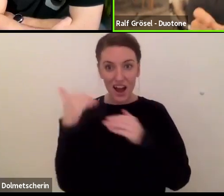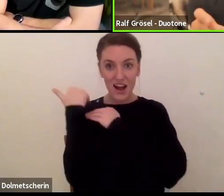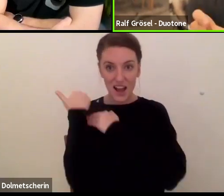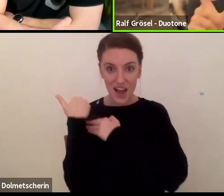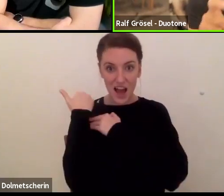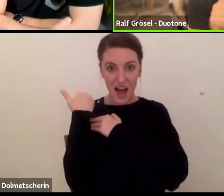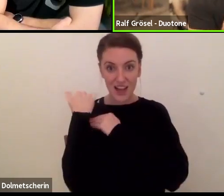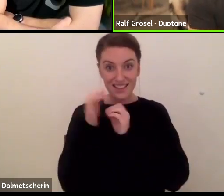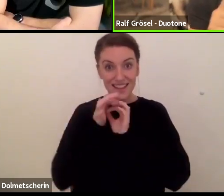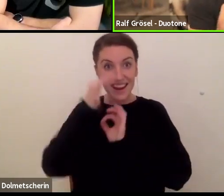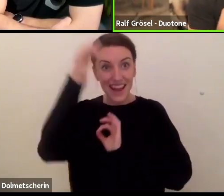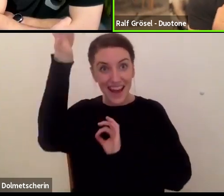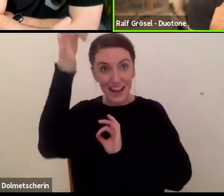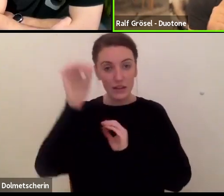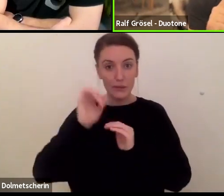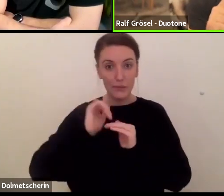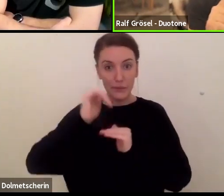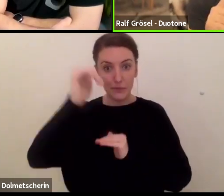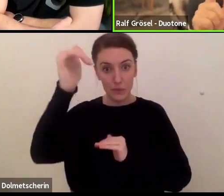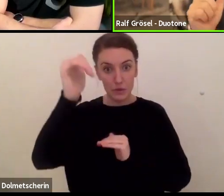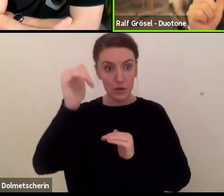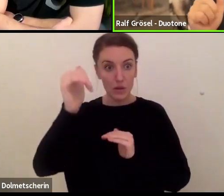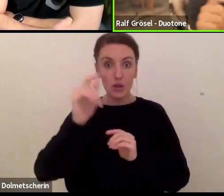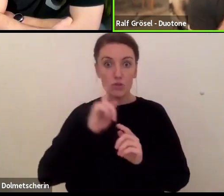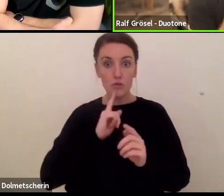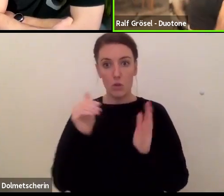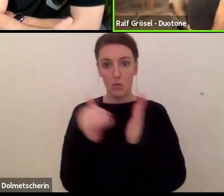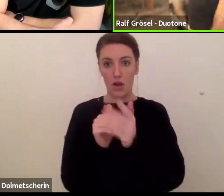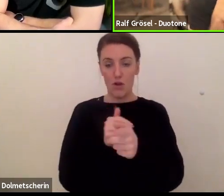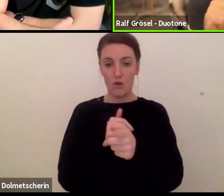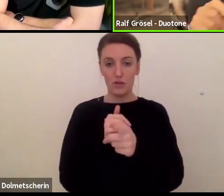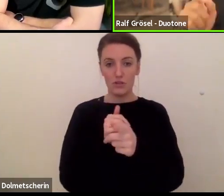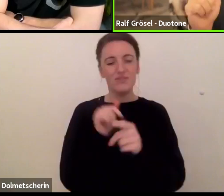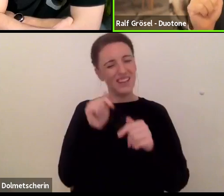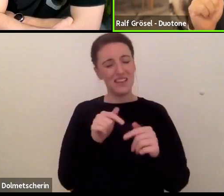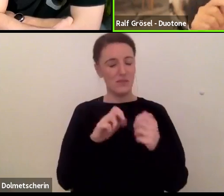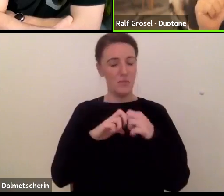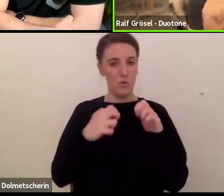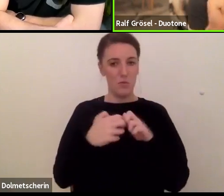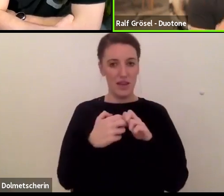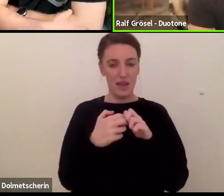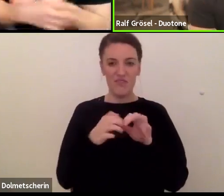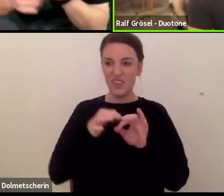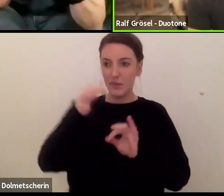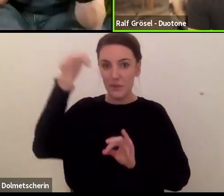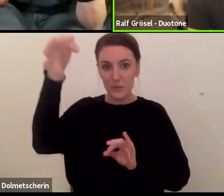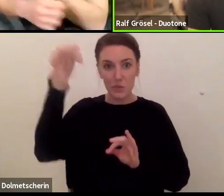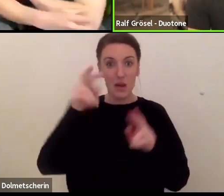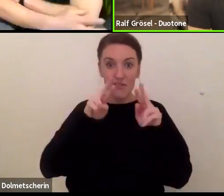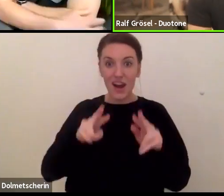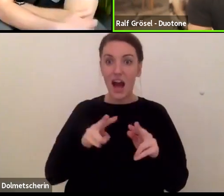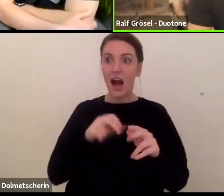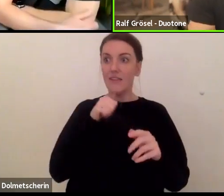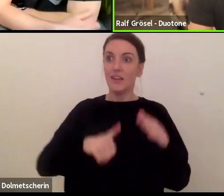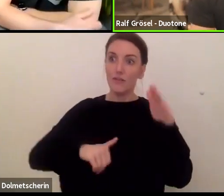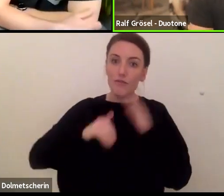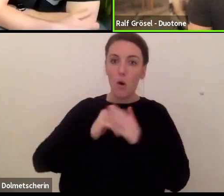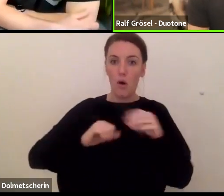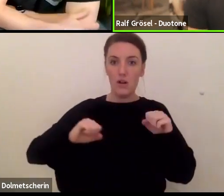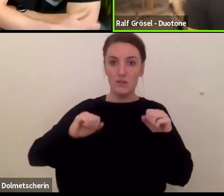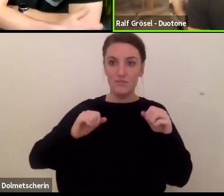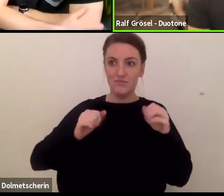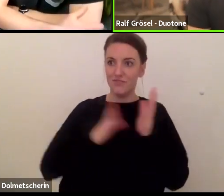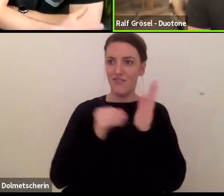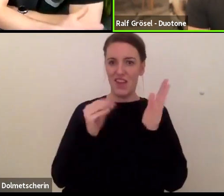tatsächlich verträgt, wird eigentlich nur abgerufen. Und das ist ein Riesenproblem, weil die nämlich nie in ihr Arbeitsfenster hineinkommt. Und das versucht man